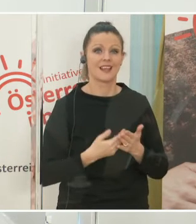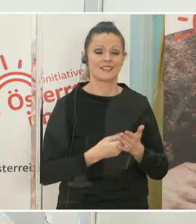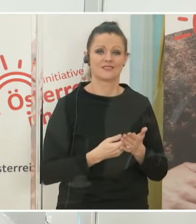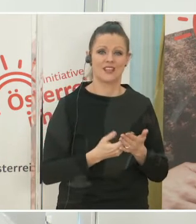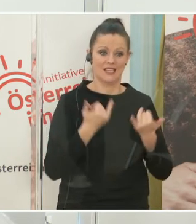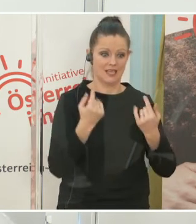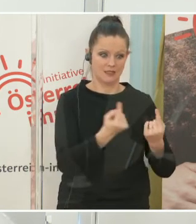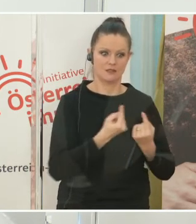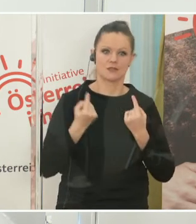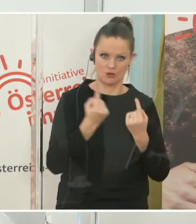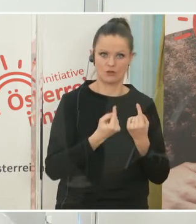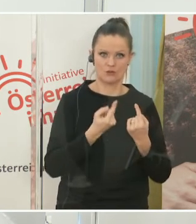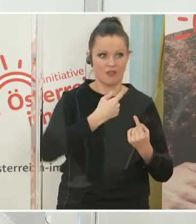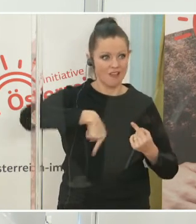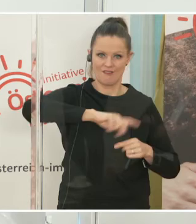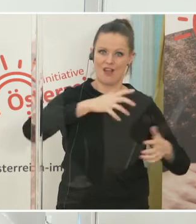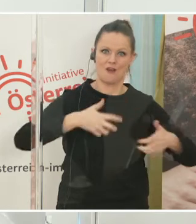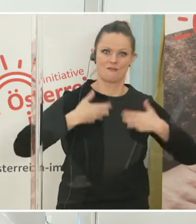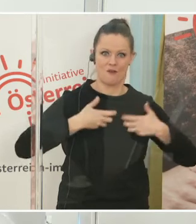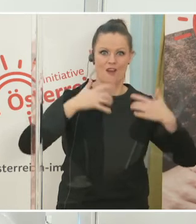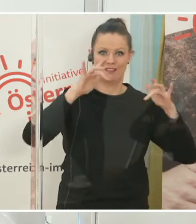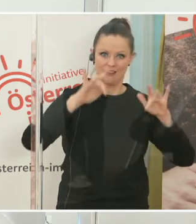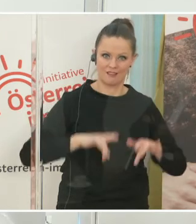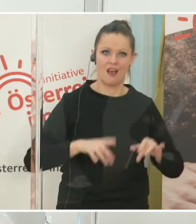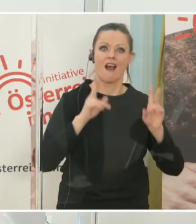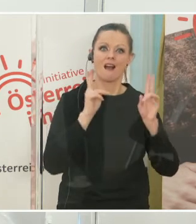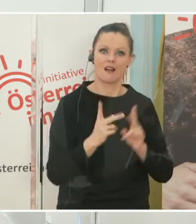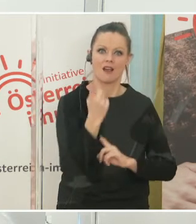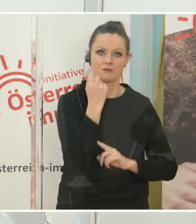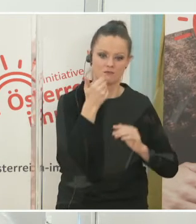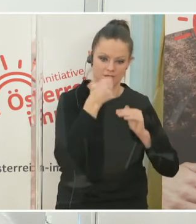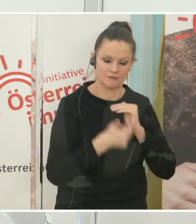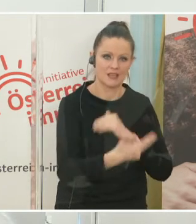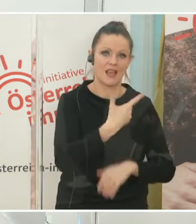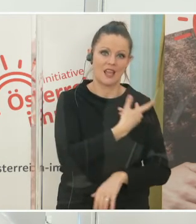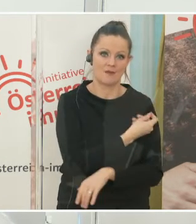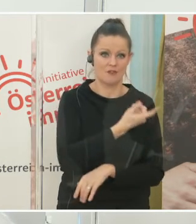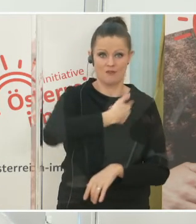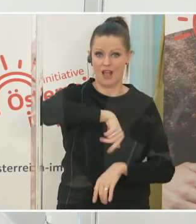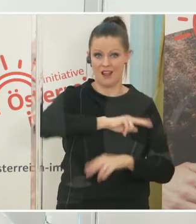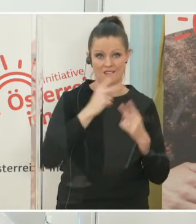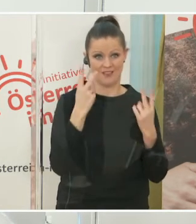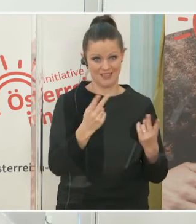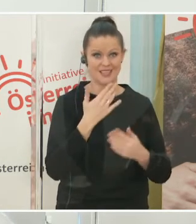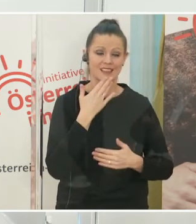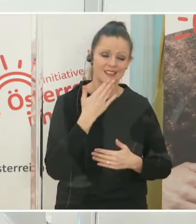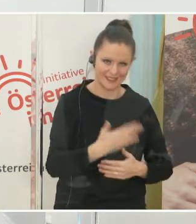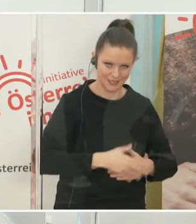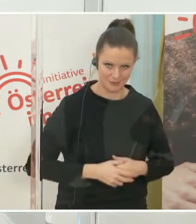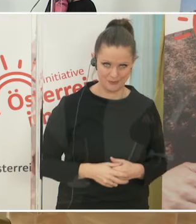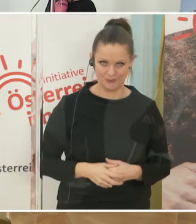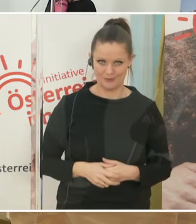wir sind in einer Situation, wo wir uns alle freuen können, dass wir jetzt zum Impfen beginnen können und das gilt für uns alle. Ich danke Ihnen vielmals.